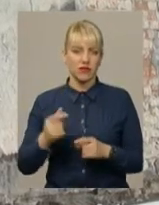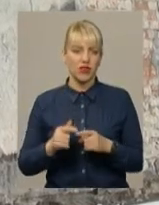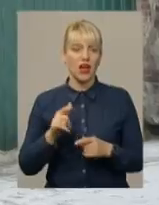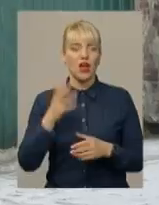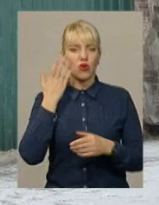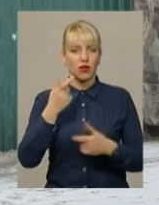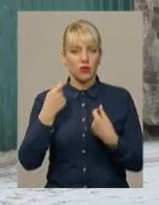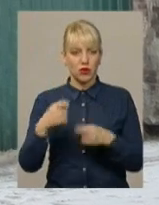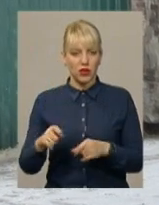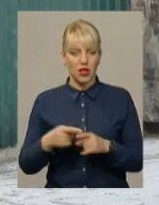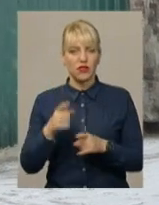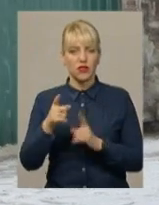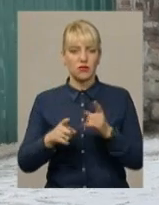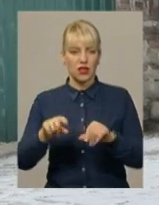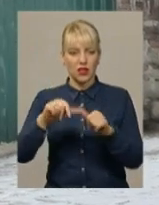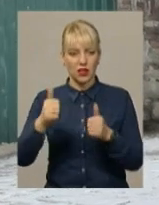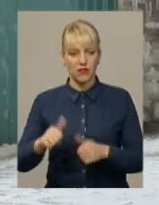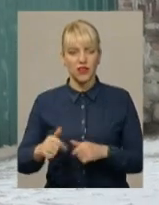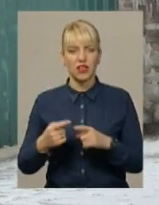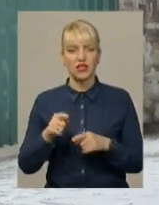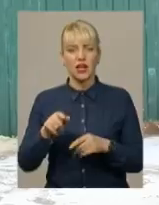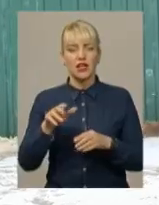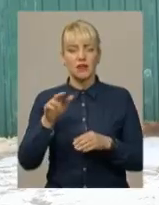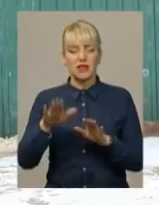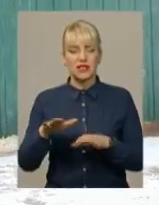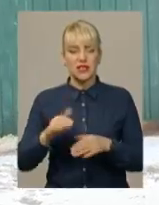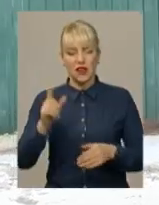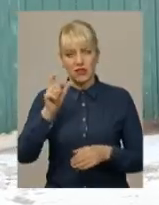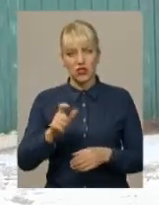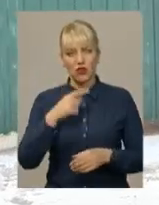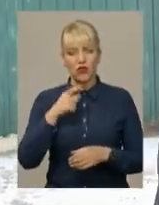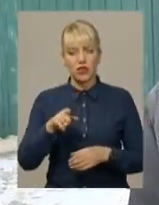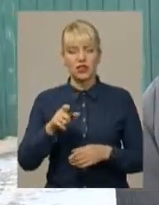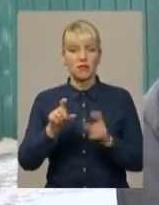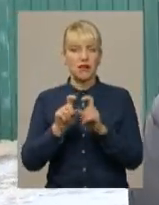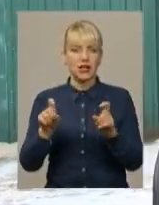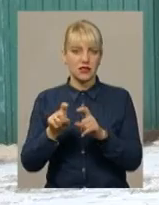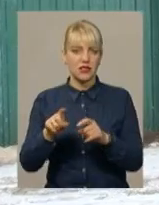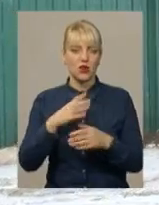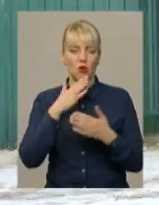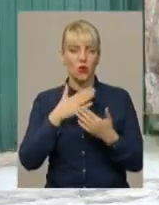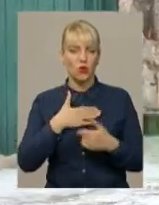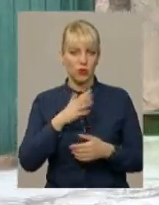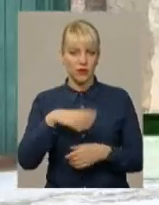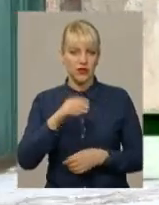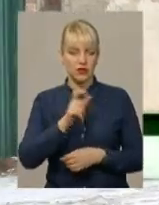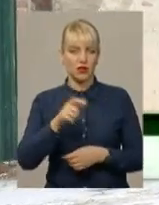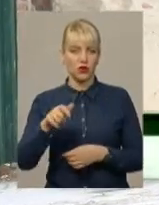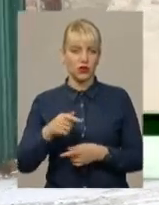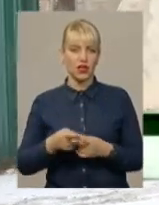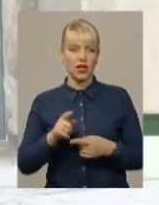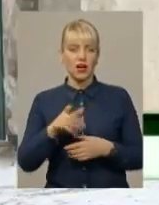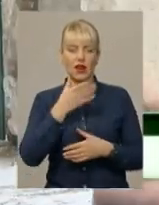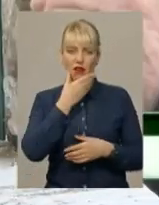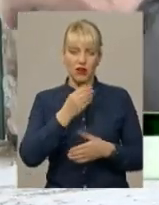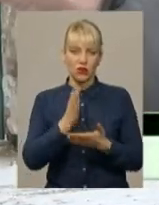змінила вигляд, а в притул добудовано магазин. Місцевий житель Микола Холод каже, ця крамниця улюблена в Меджибожі. Тут вона розташована, тут так вигідно,